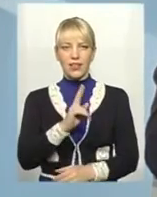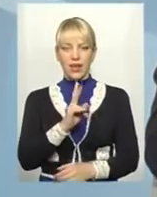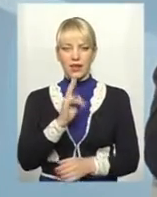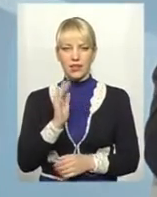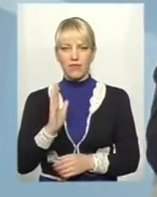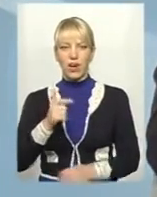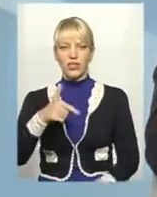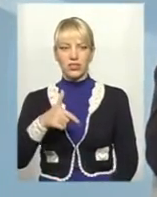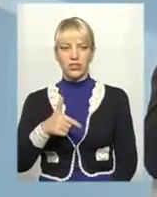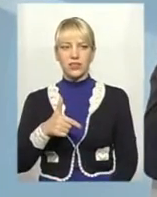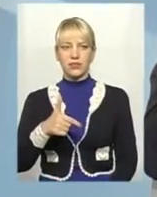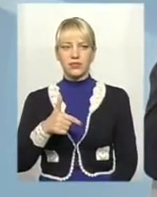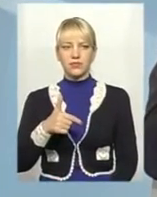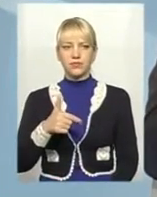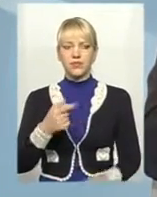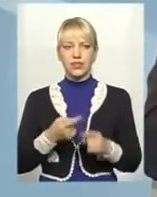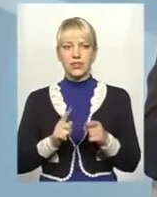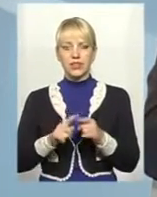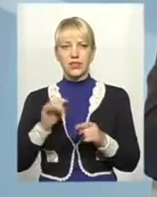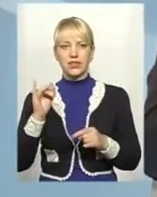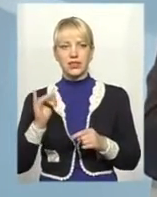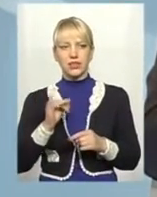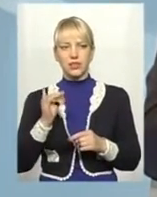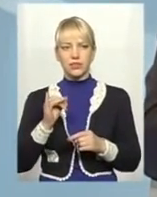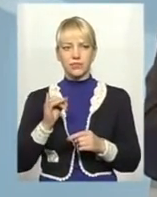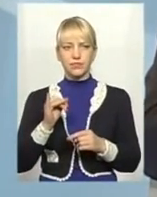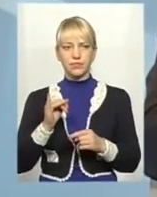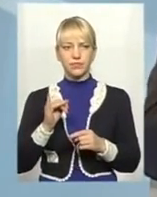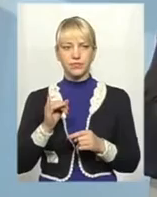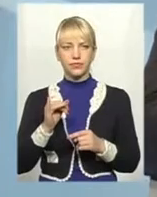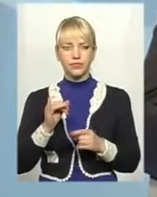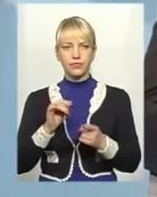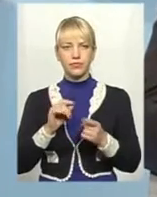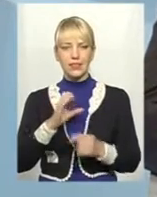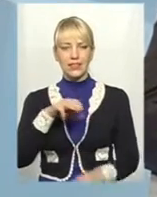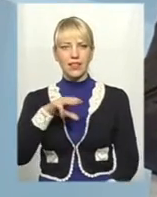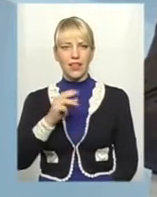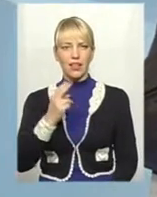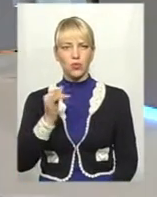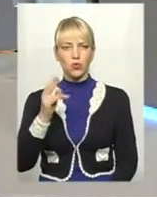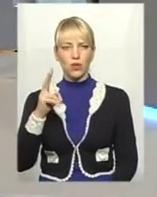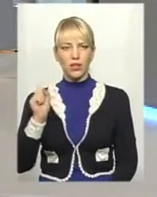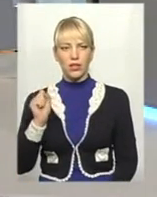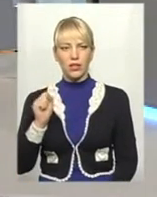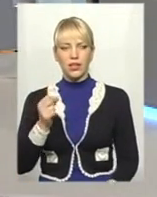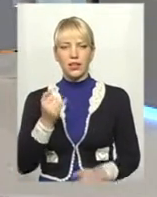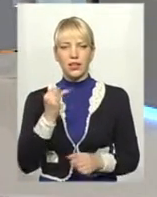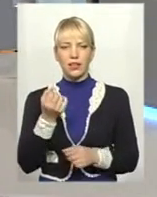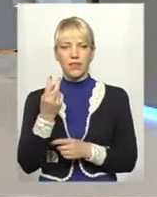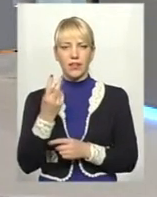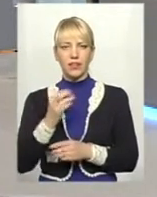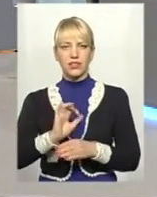Гальчевський, Завельнюка, це історики у Звінності та Стецюка, а також 12-те видання